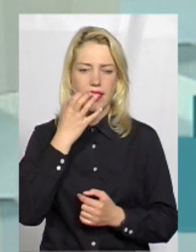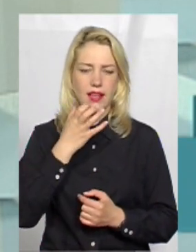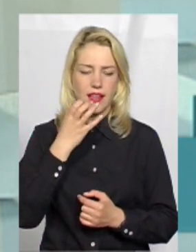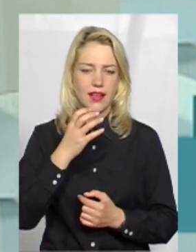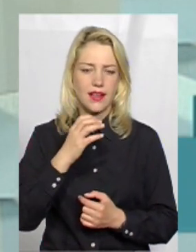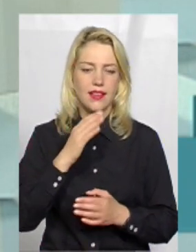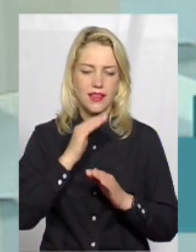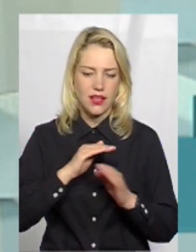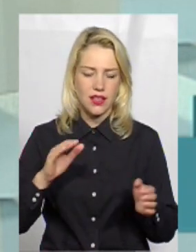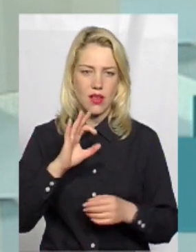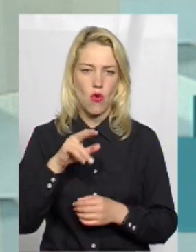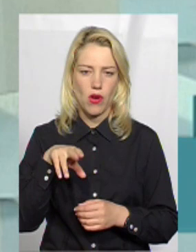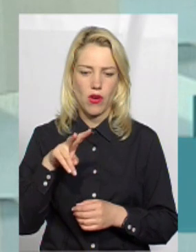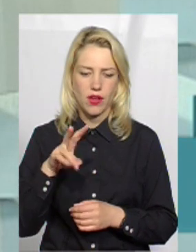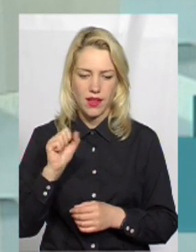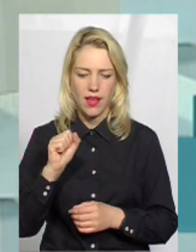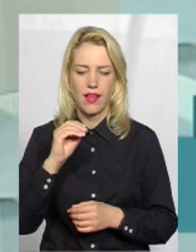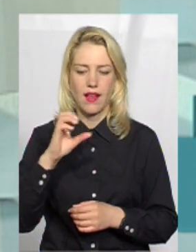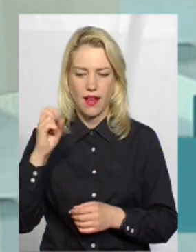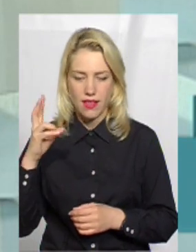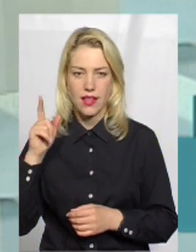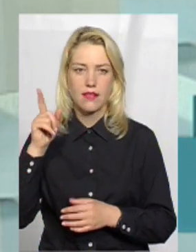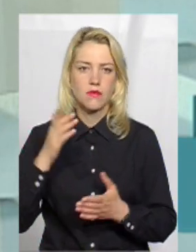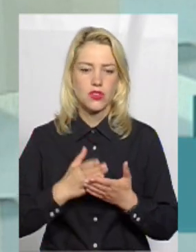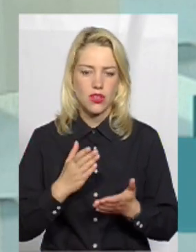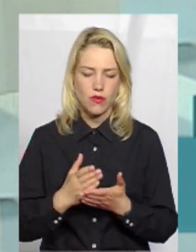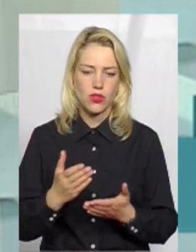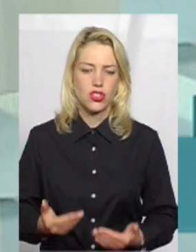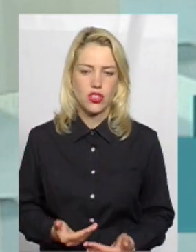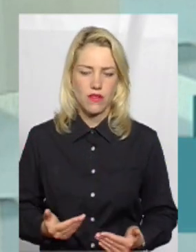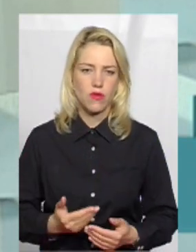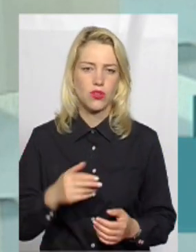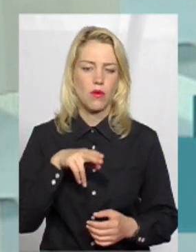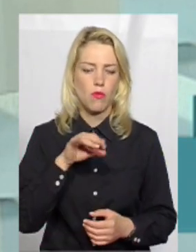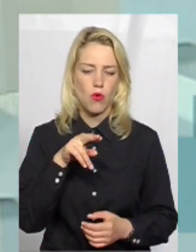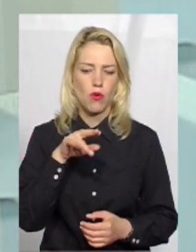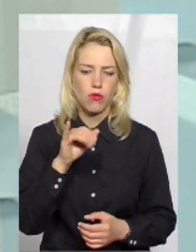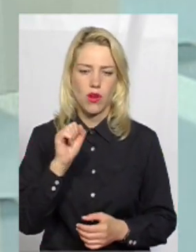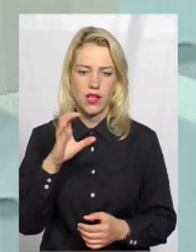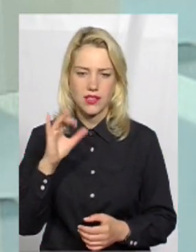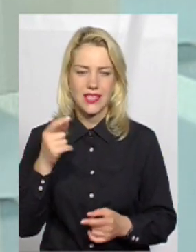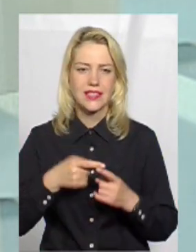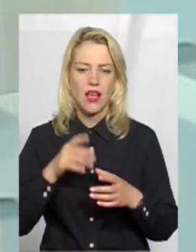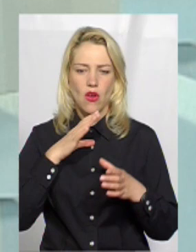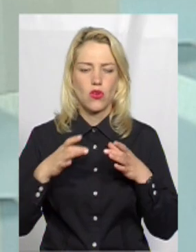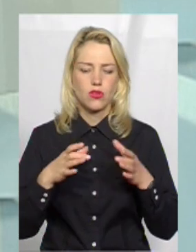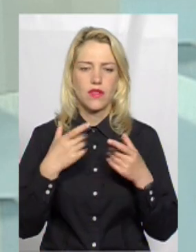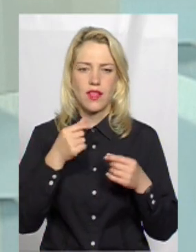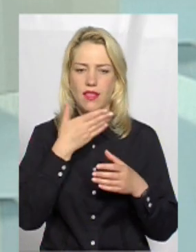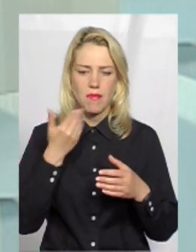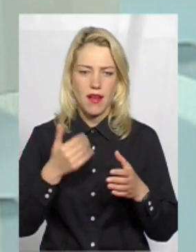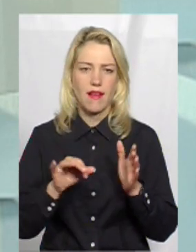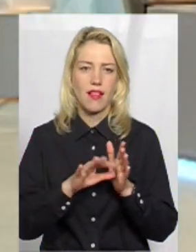нащадки папуасів. Це острови, фактично, на яких немає електрики, на яких немає доріг, де люди